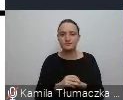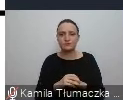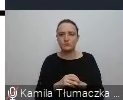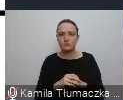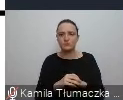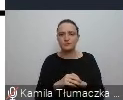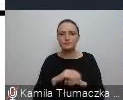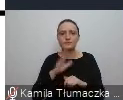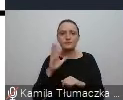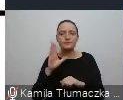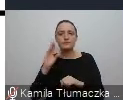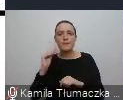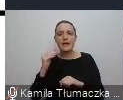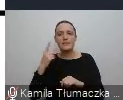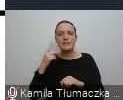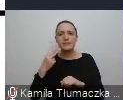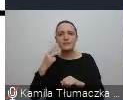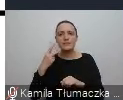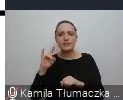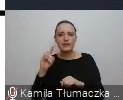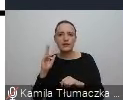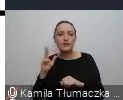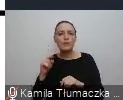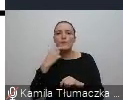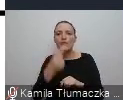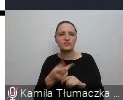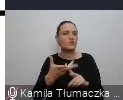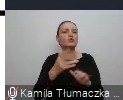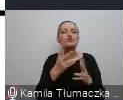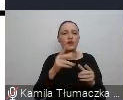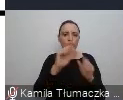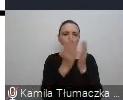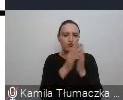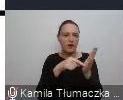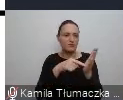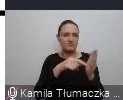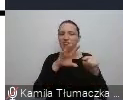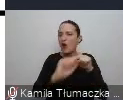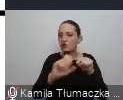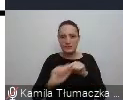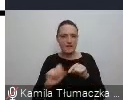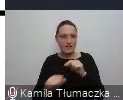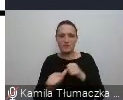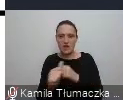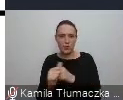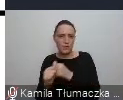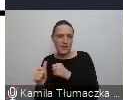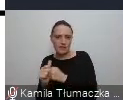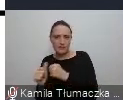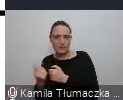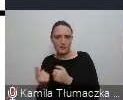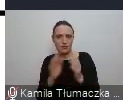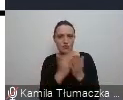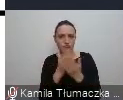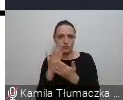Pan Będek, nasz publicysta, po prostu wytknął konkretne niekonsekwencje w podawaniu argumentów w poszczególnych